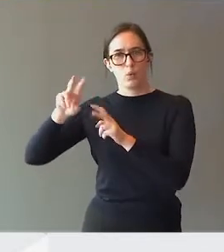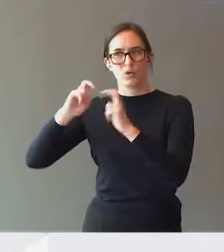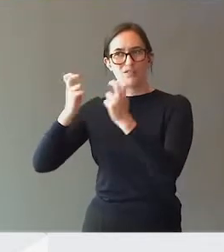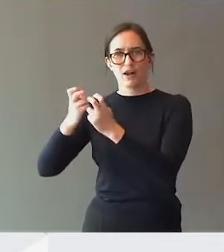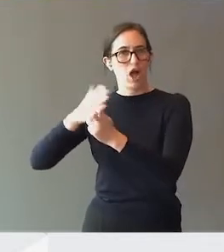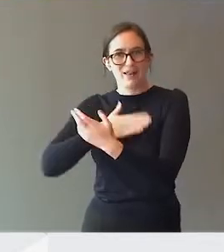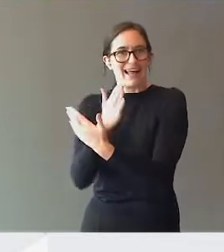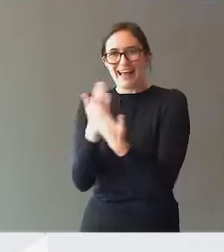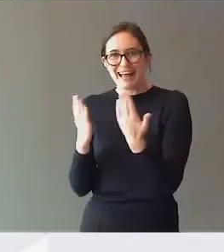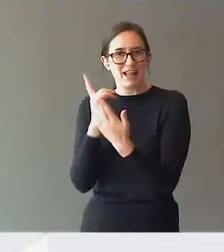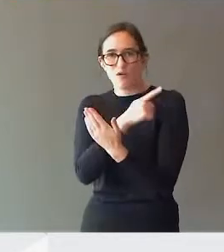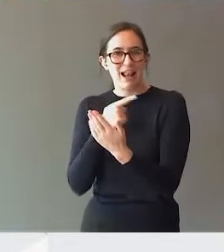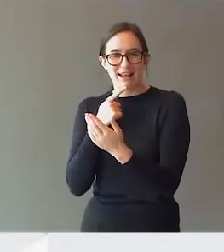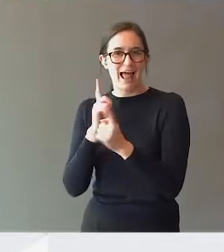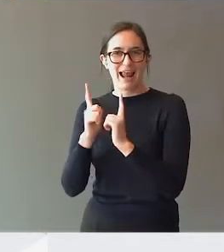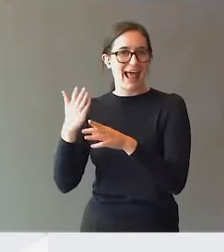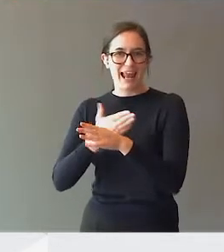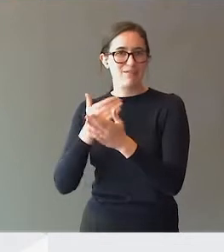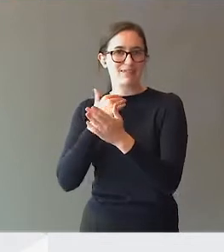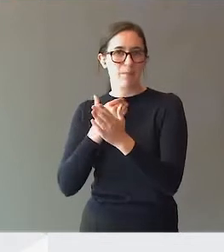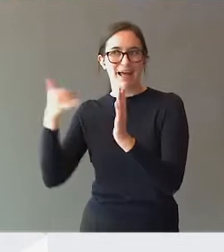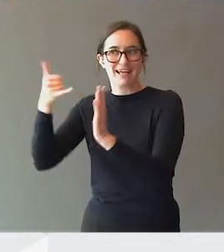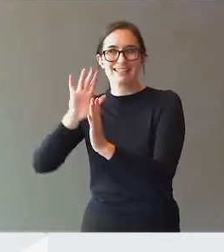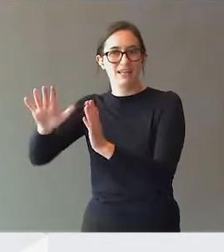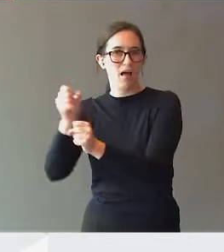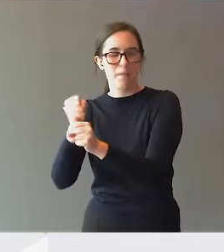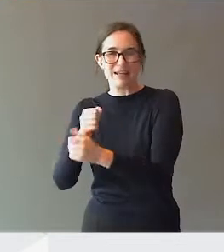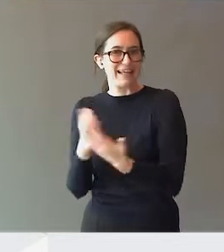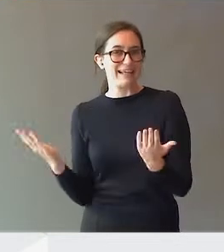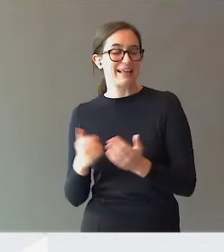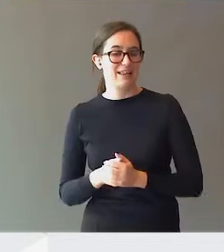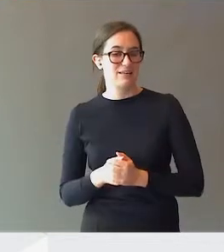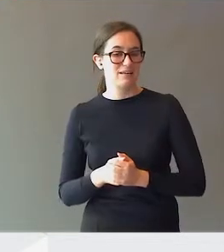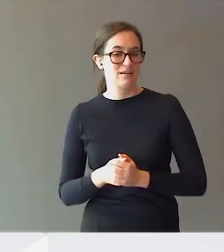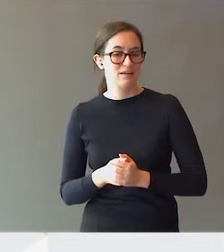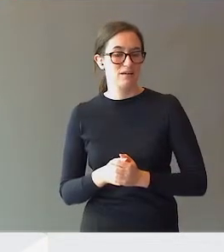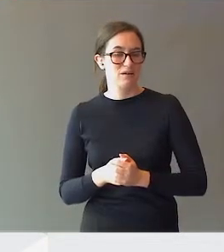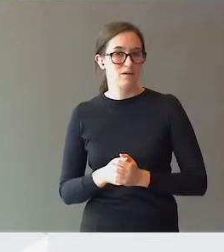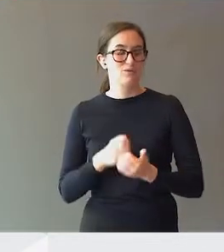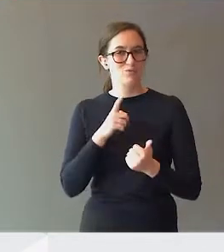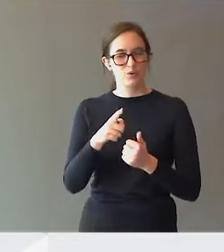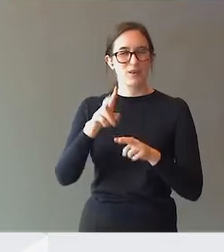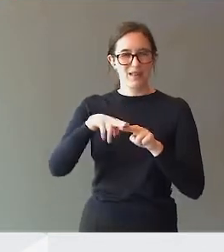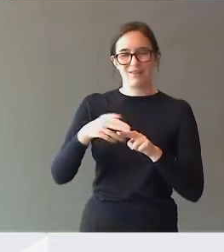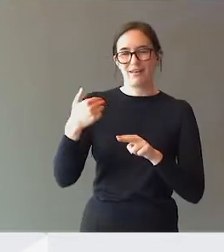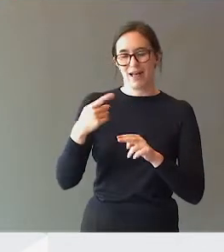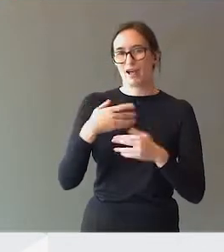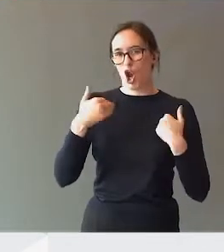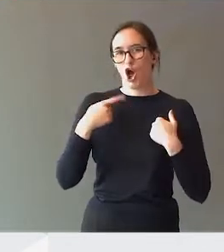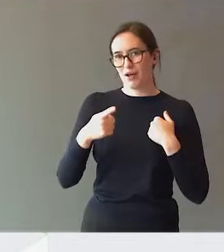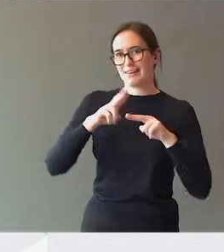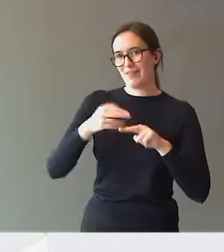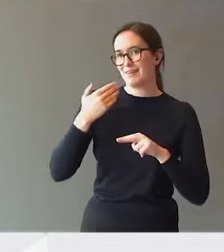foreldre eller elevstemmer inn i arbeidet sitt, jeg er veldig glad du nevnte utredningsinstruksen i sted, for det